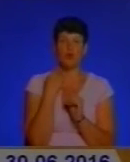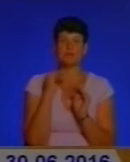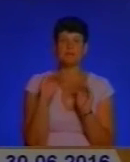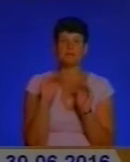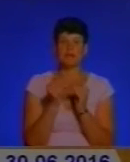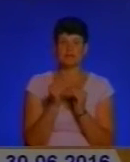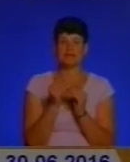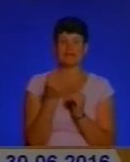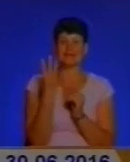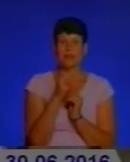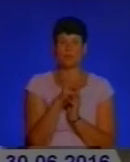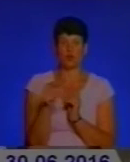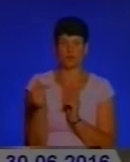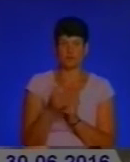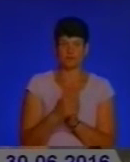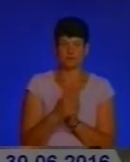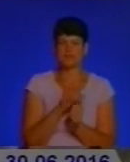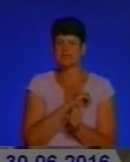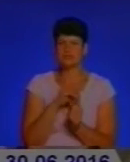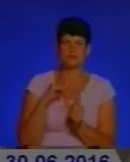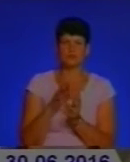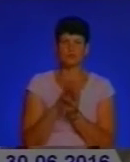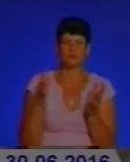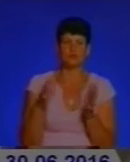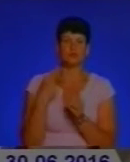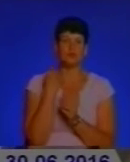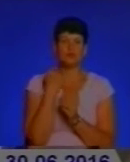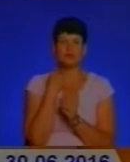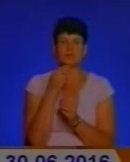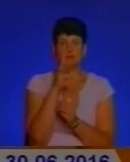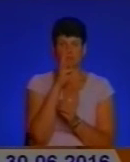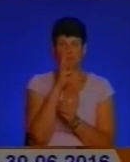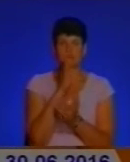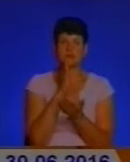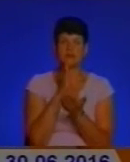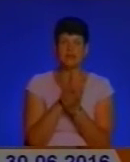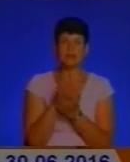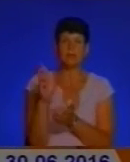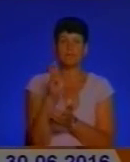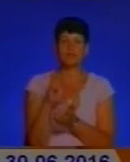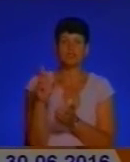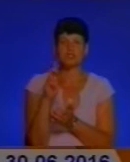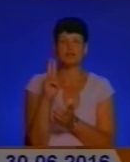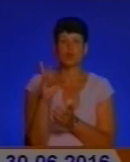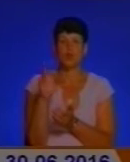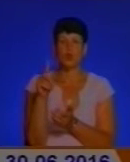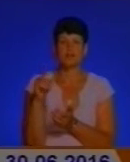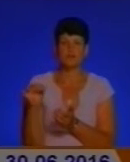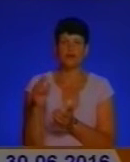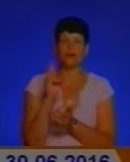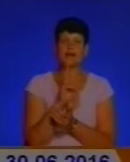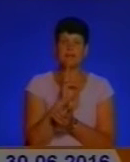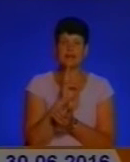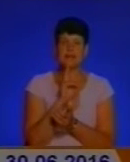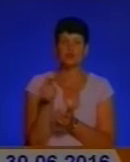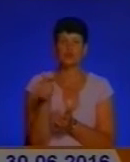практично на 3 млн грн. Найвищу заборгованість із виплати заробітної плати зафіксовано у Бережанському, Козівському, Кременецькому,